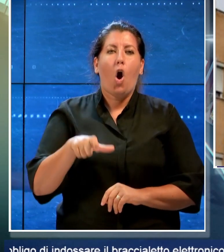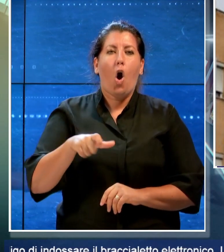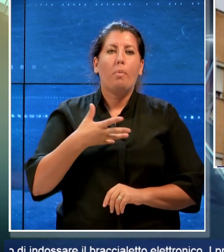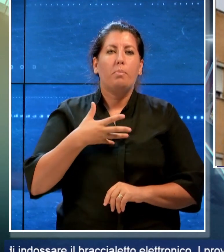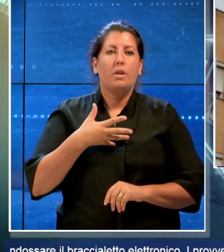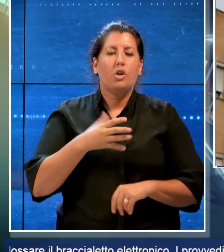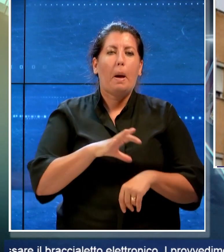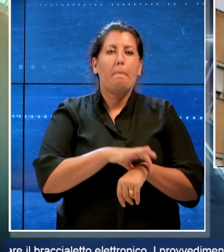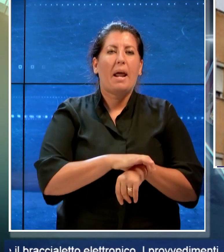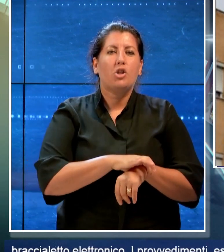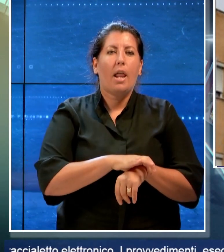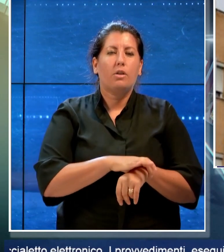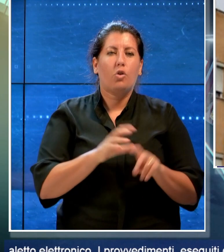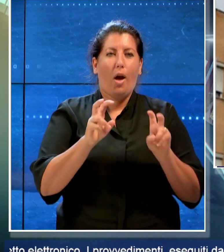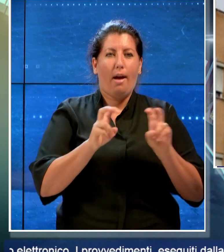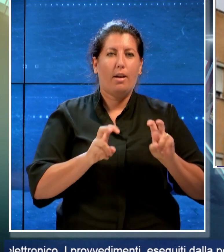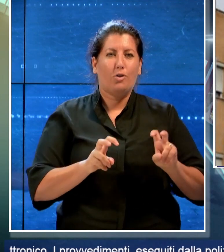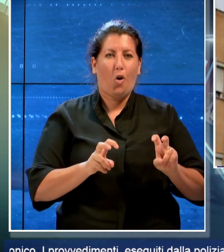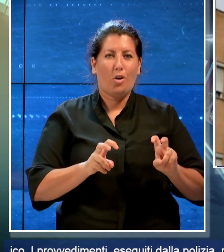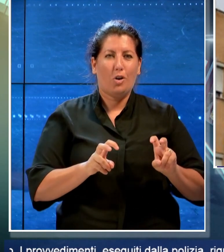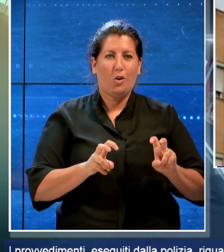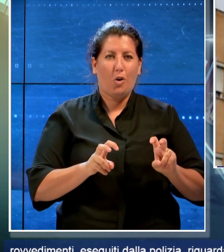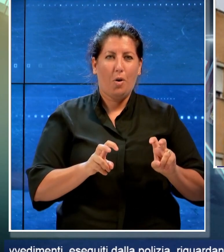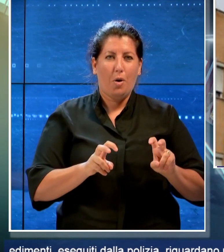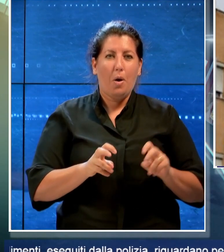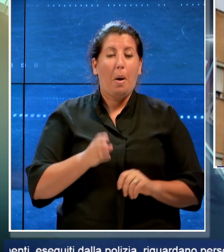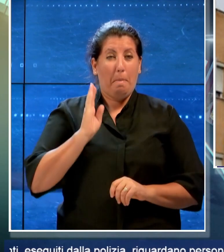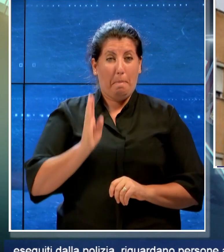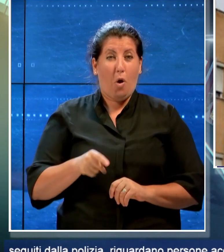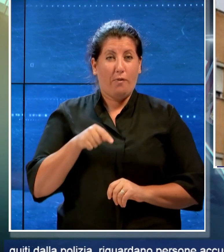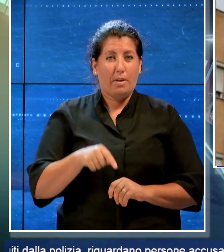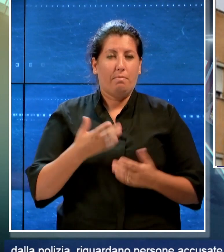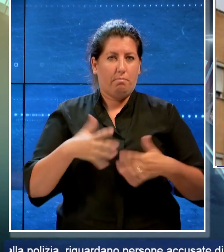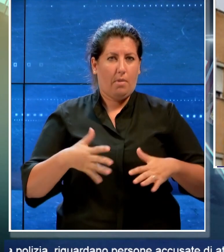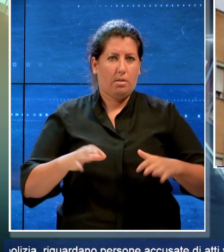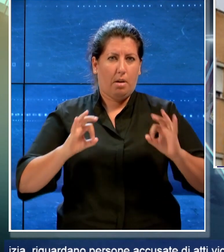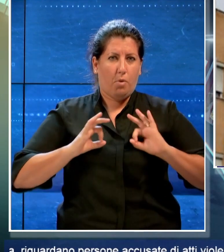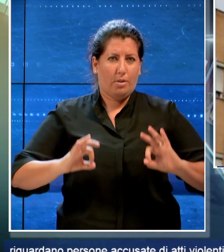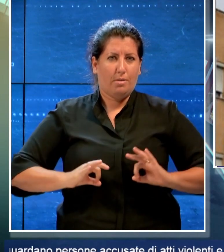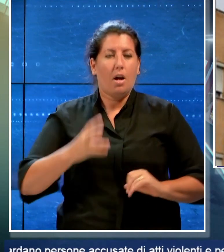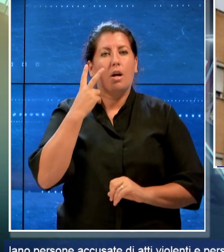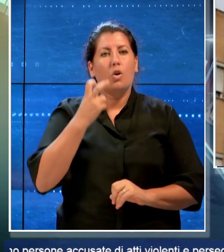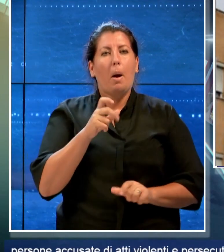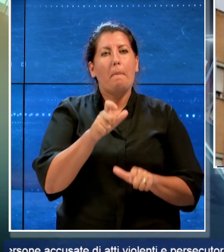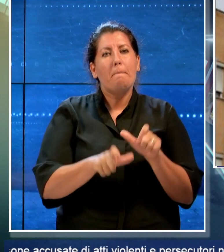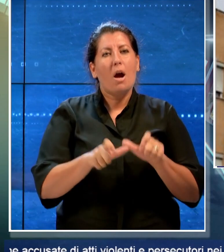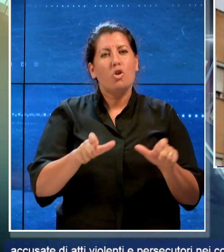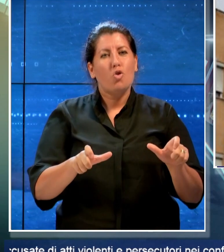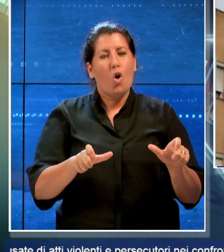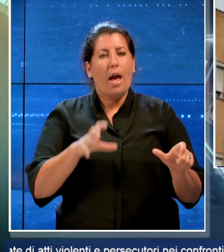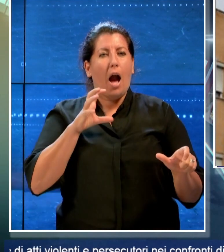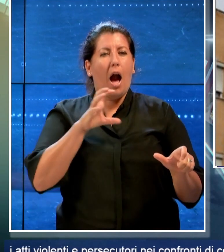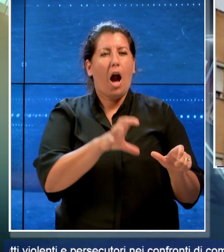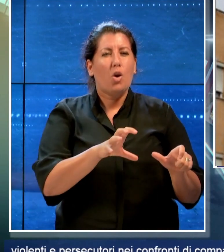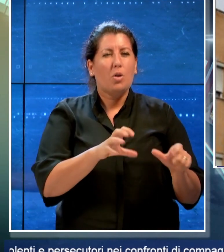indossare il braccialetto elettronico. I provvedimenti eseguiti dalla polizia riguardano persone accusate di